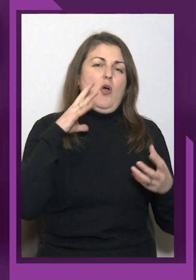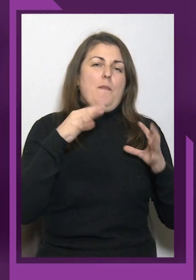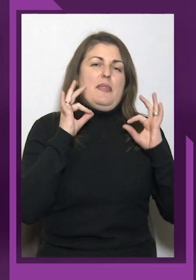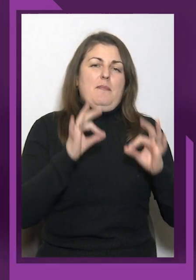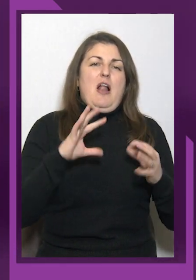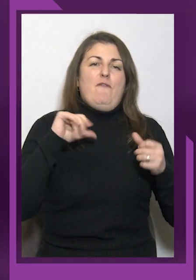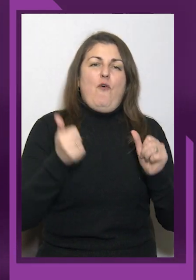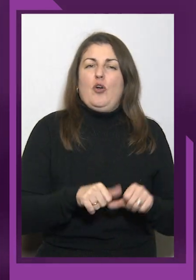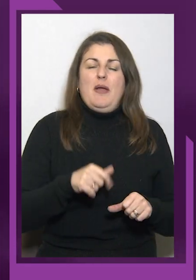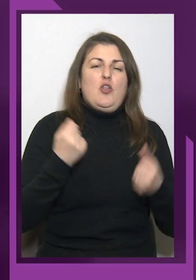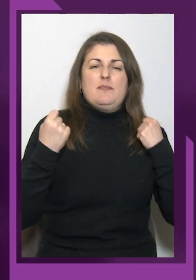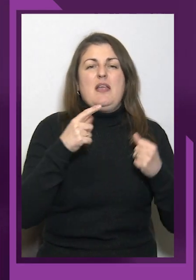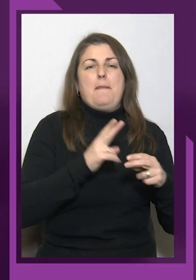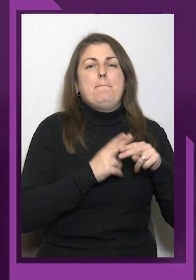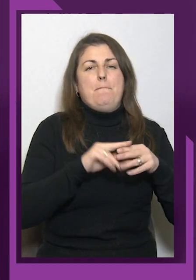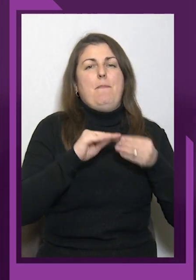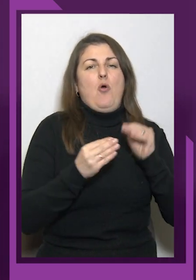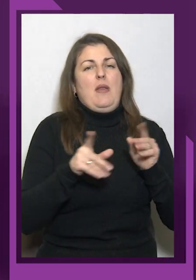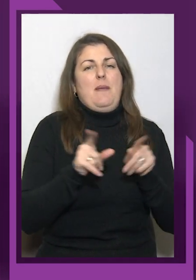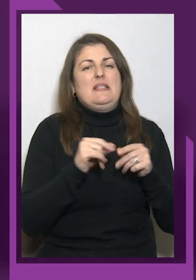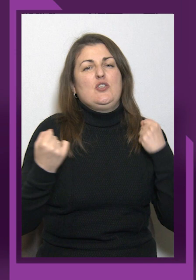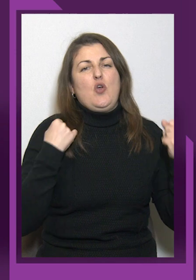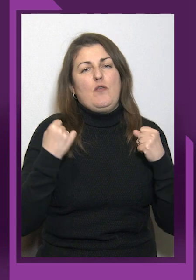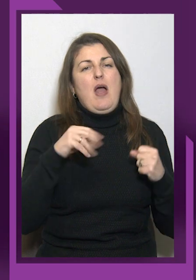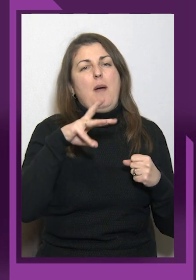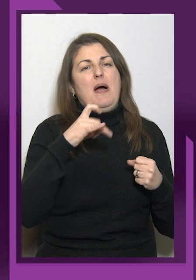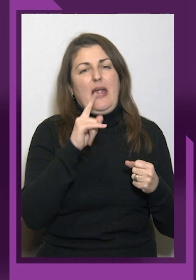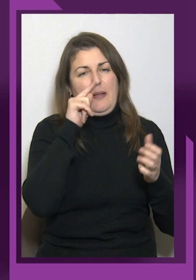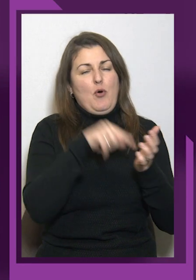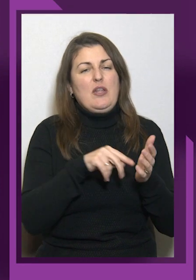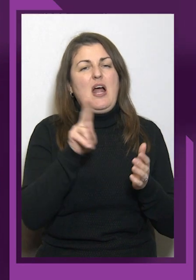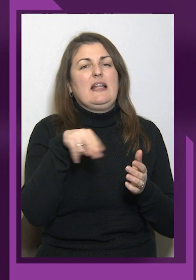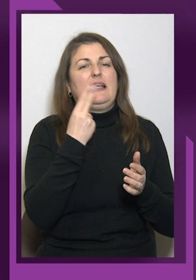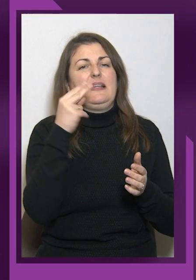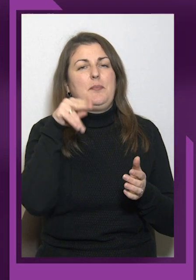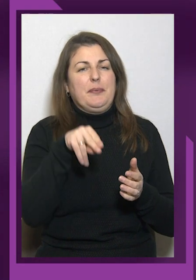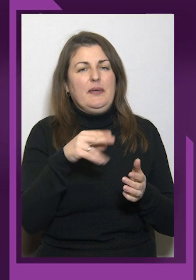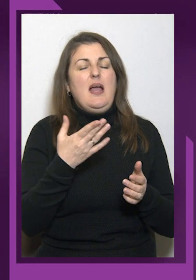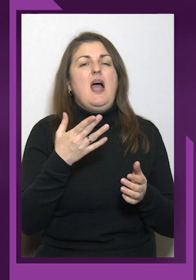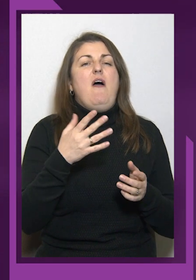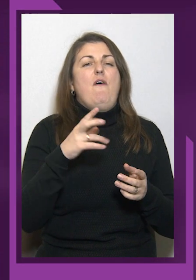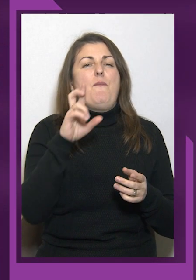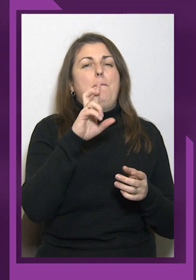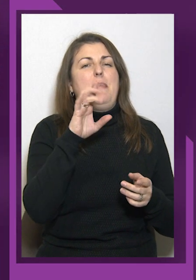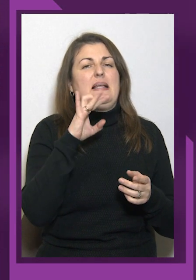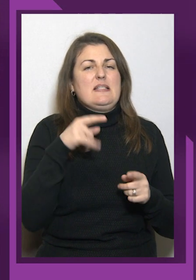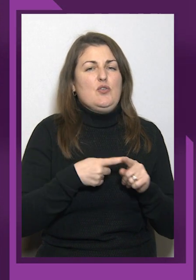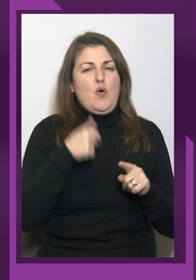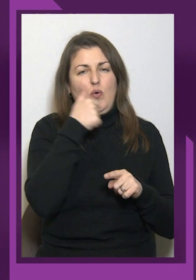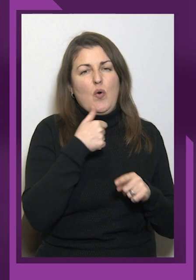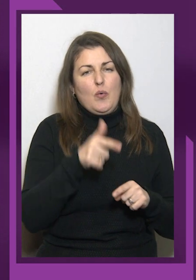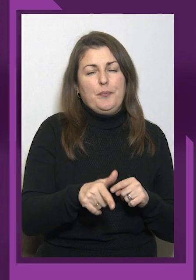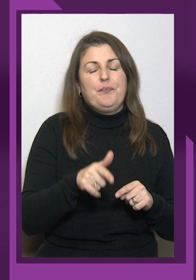Мар'яна потрапила в ДТП в березні цього року. Дуже серйозний був перелом бедра.